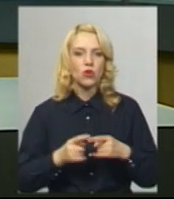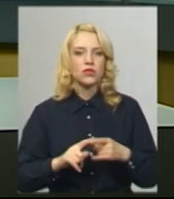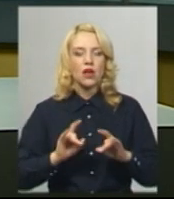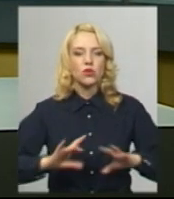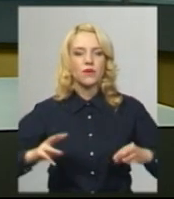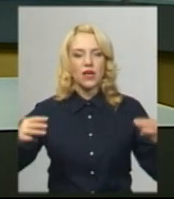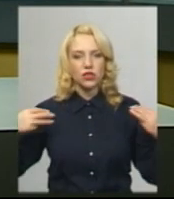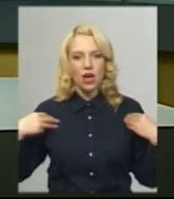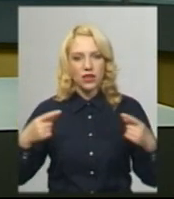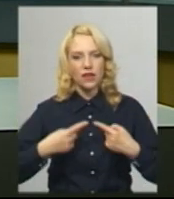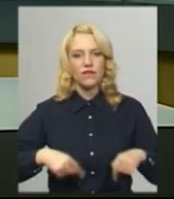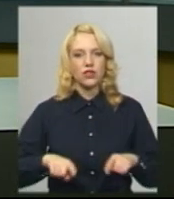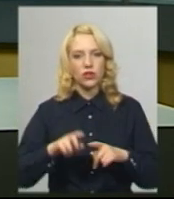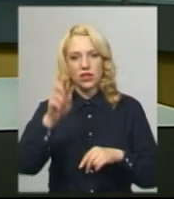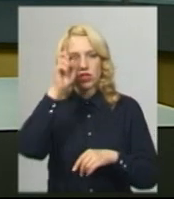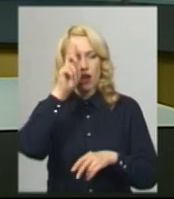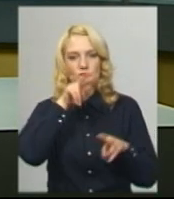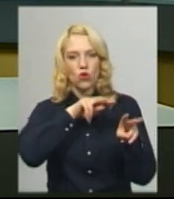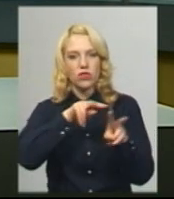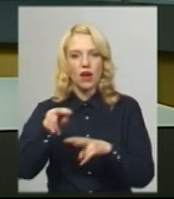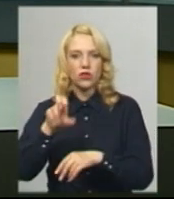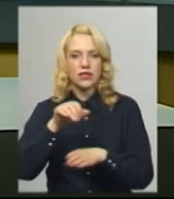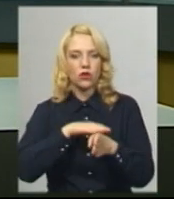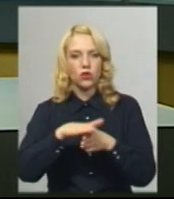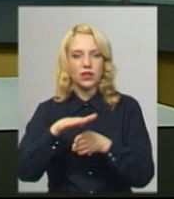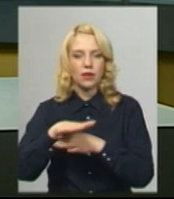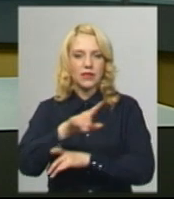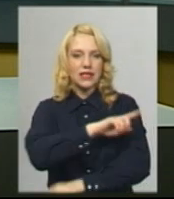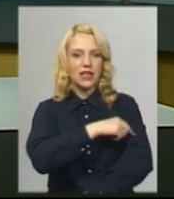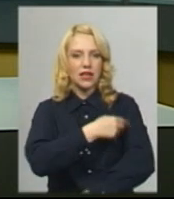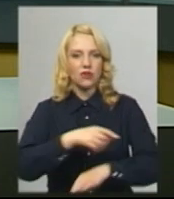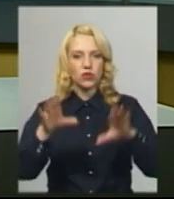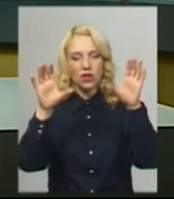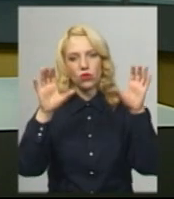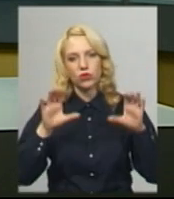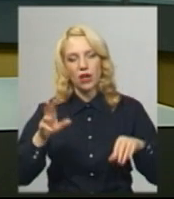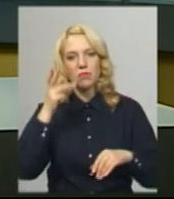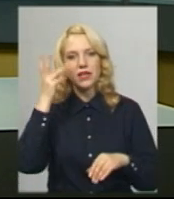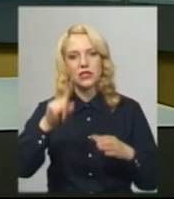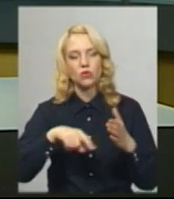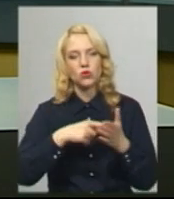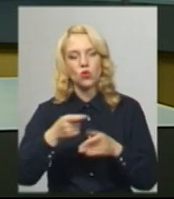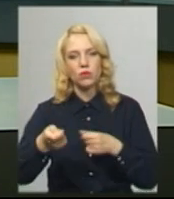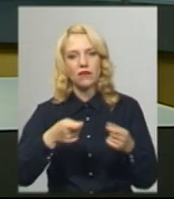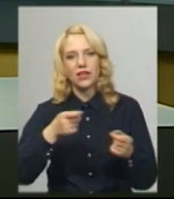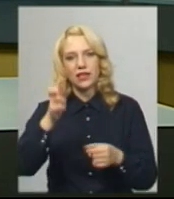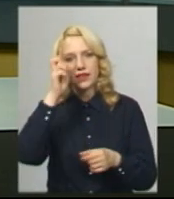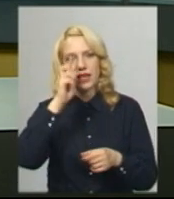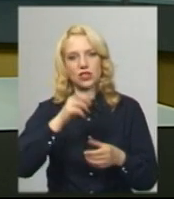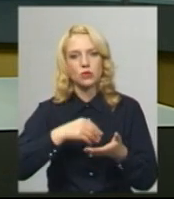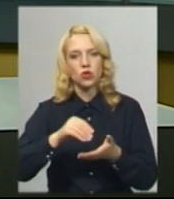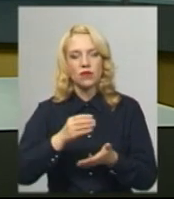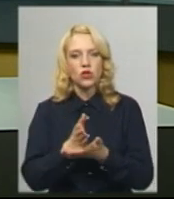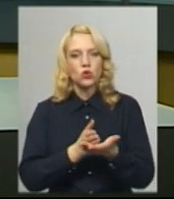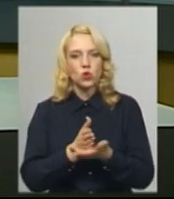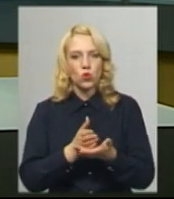розповів начальник відділу державного нагляду за дотриманням санітарного законодавства Хмельницького міського управління Держпроспоживслужби